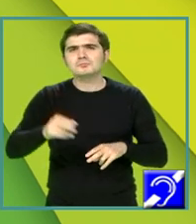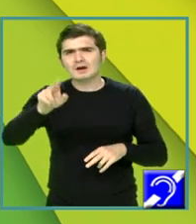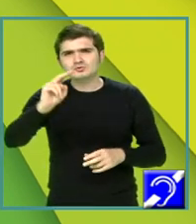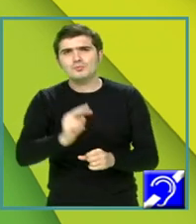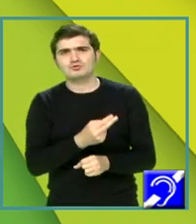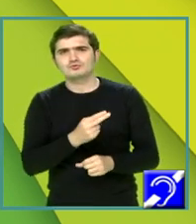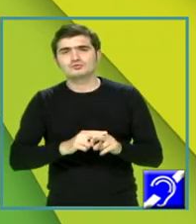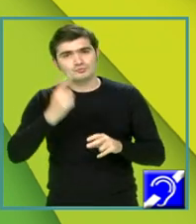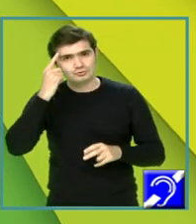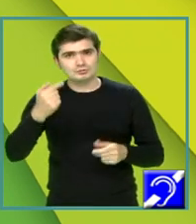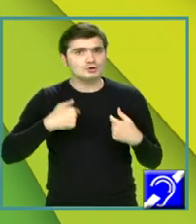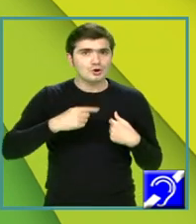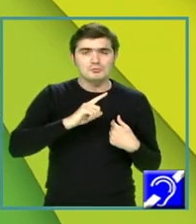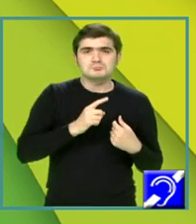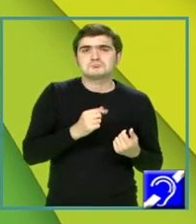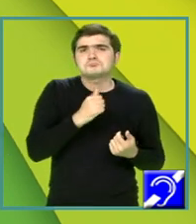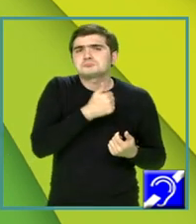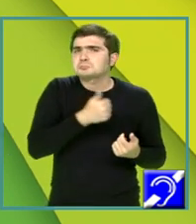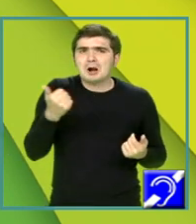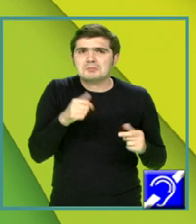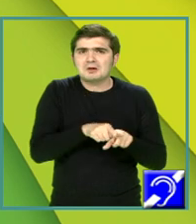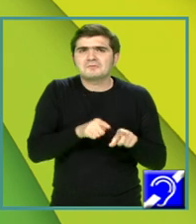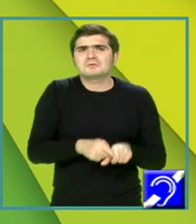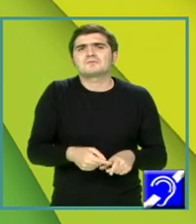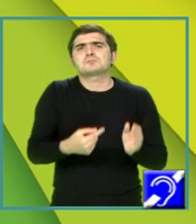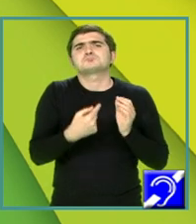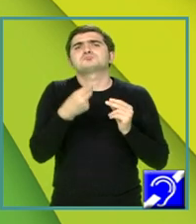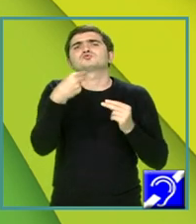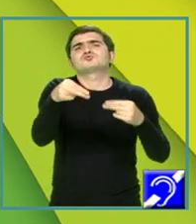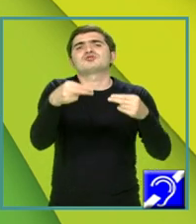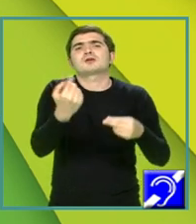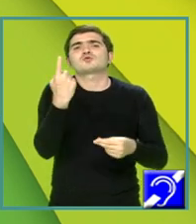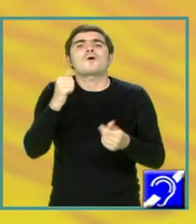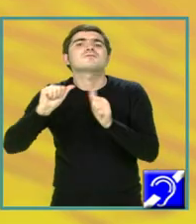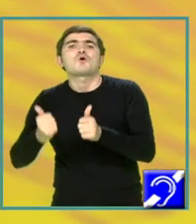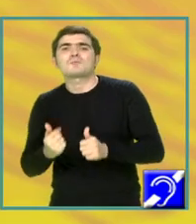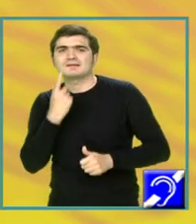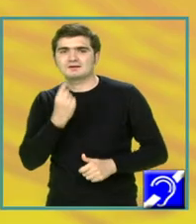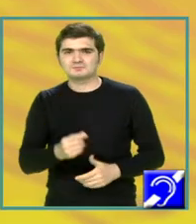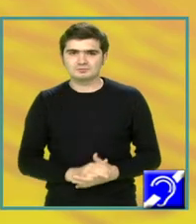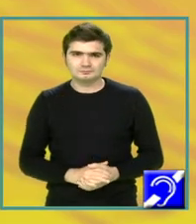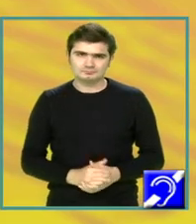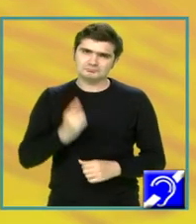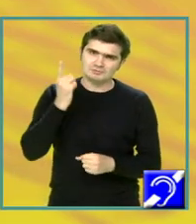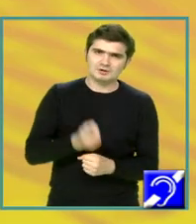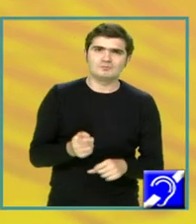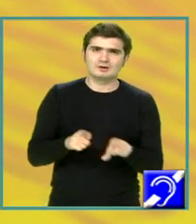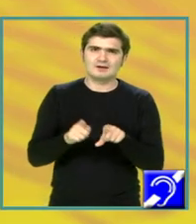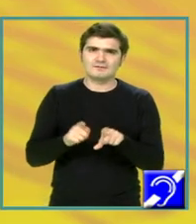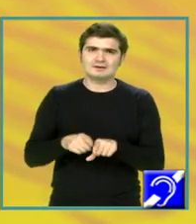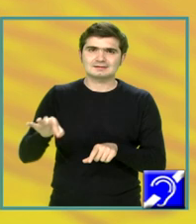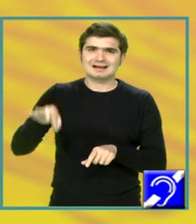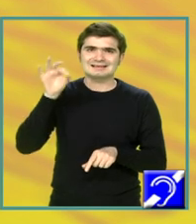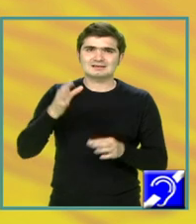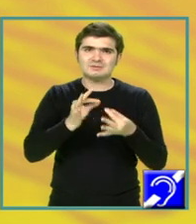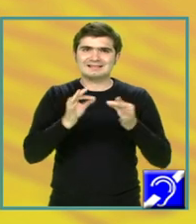obișnuiți, cum știți. Eu nu fac altceva decât să sugerez o formă de răspuns. Va trebui să identificăm, cum vă spuneam